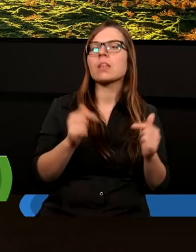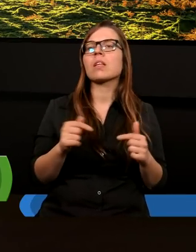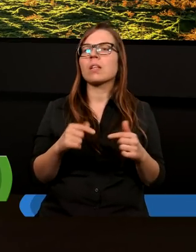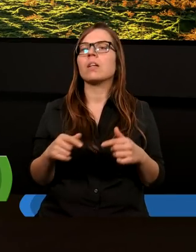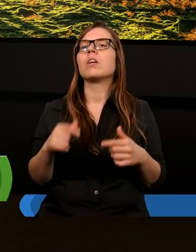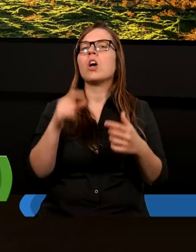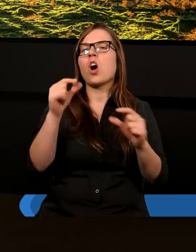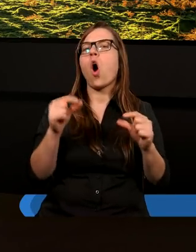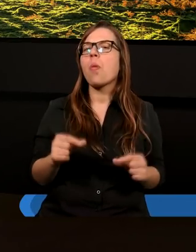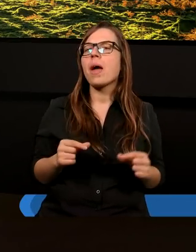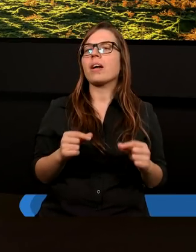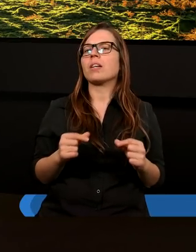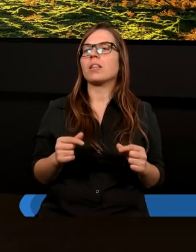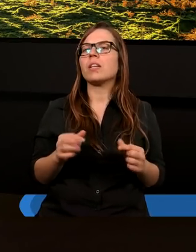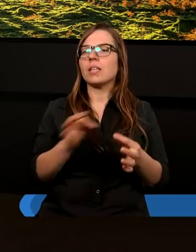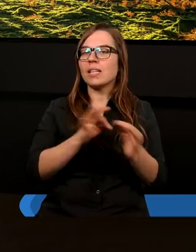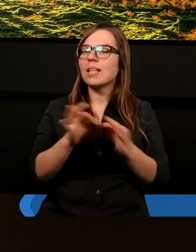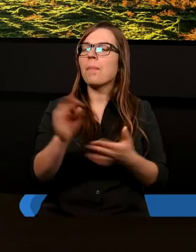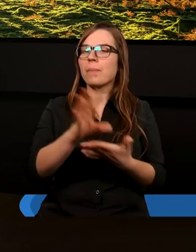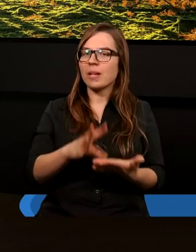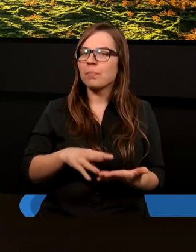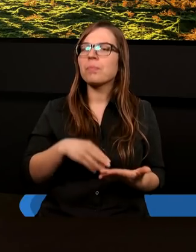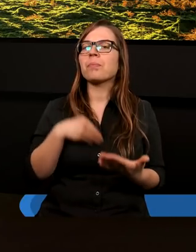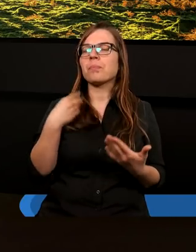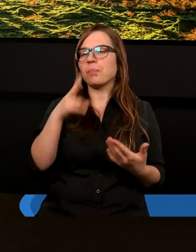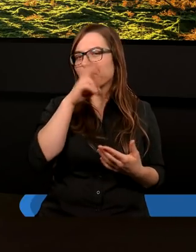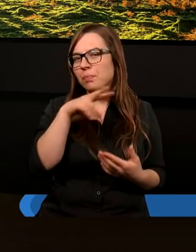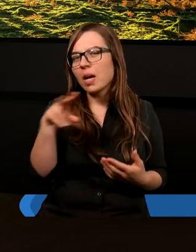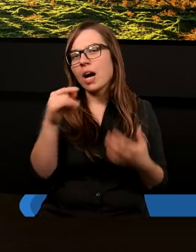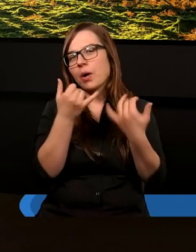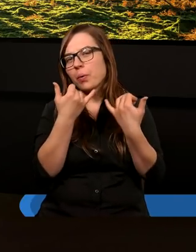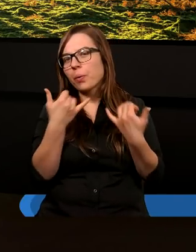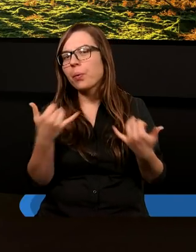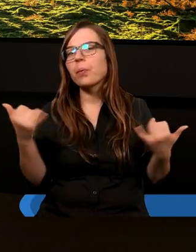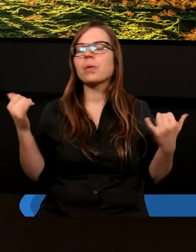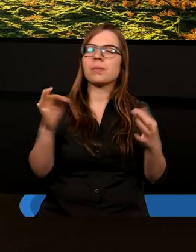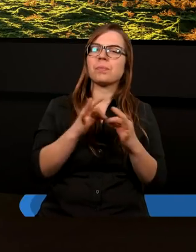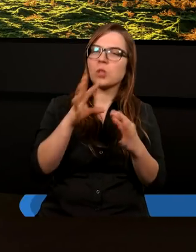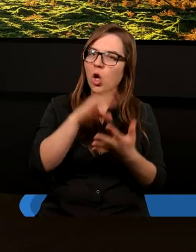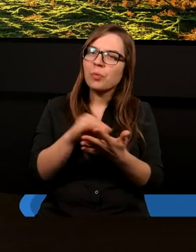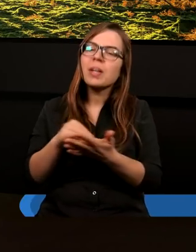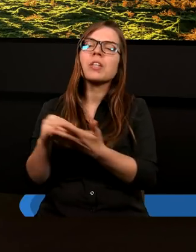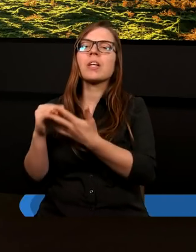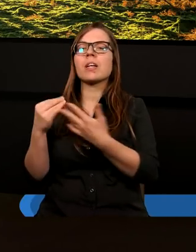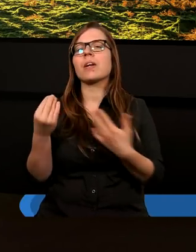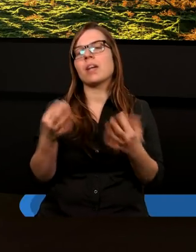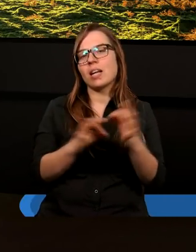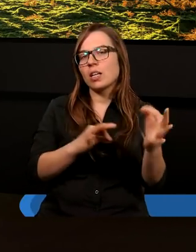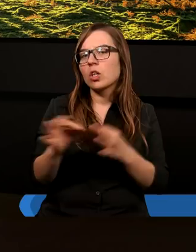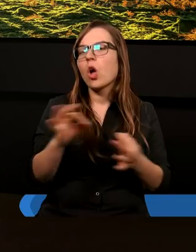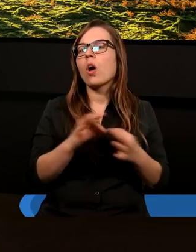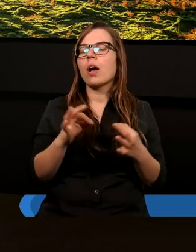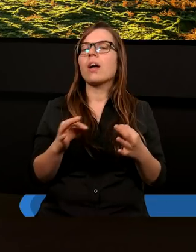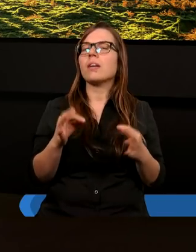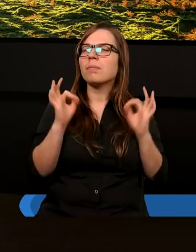jedności w kontekście historii biblijnych. Przypatrywaliśmy się pewnym opowiedzianym doświadczeniom, historiom, które